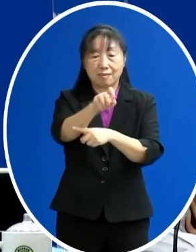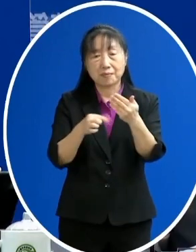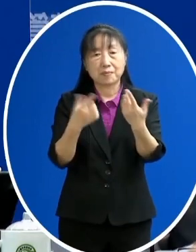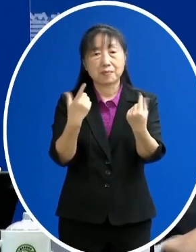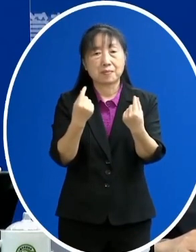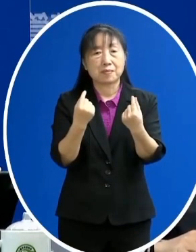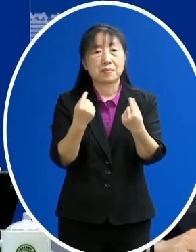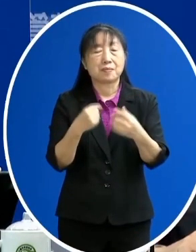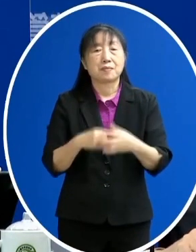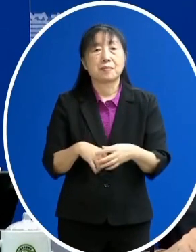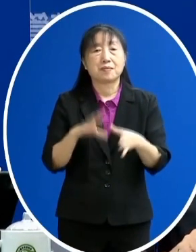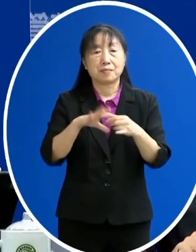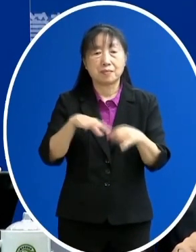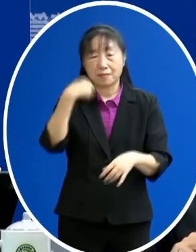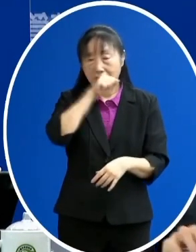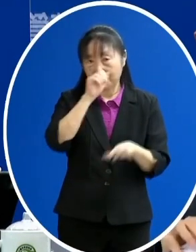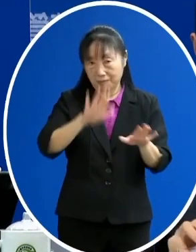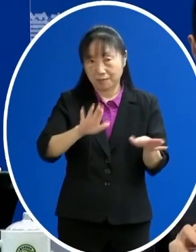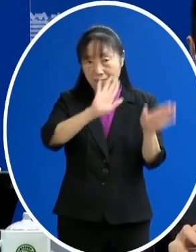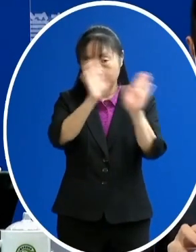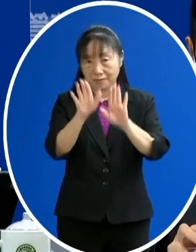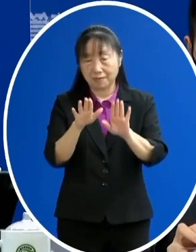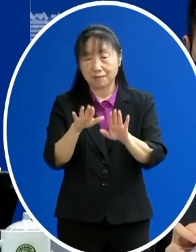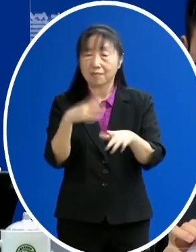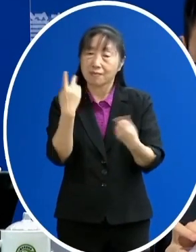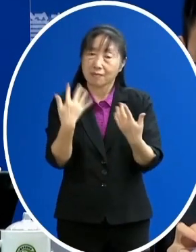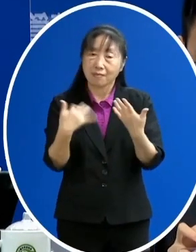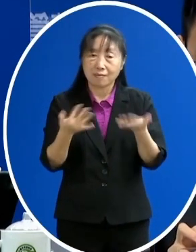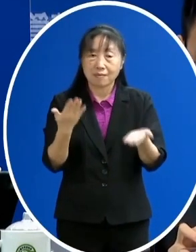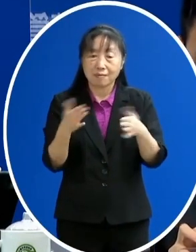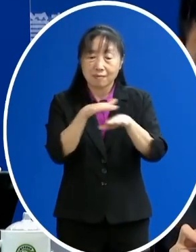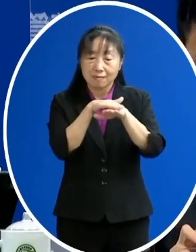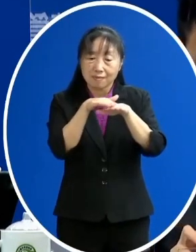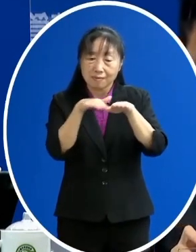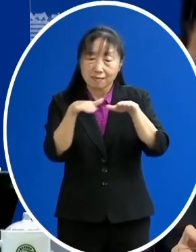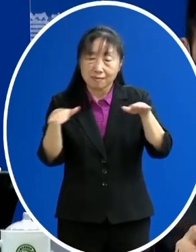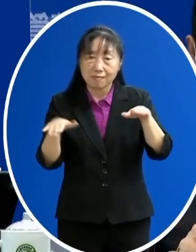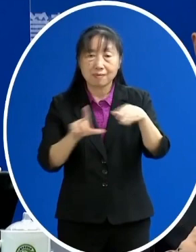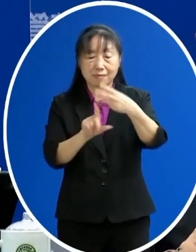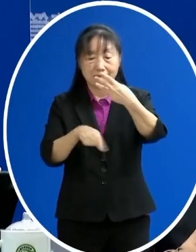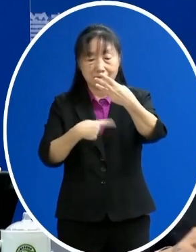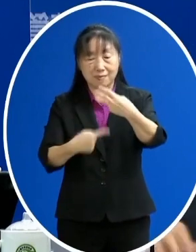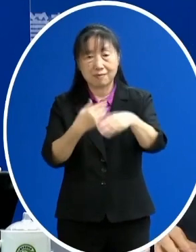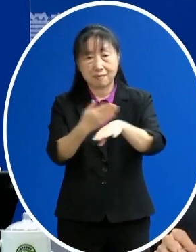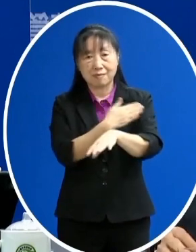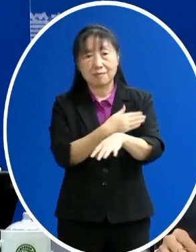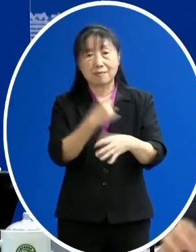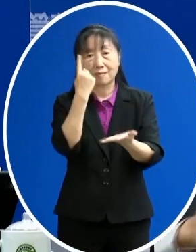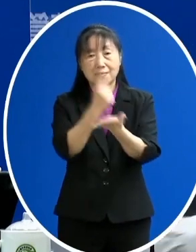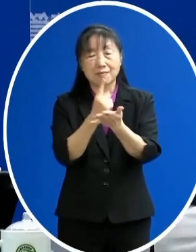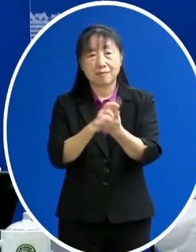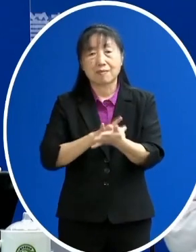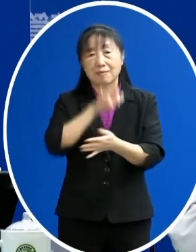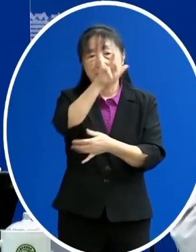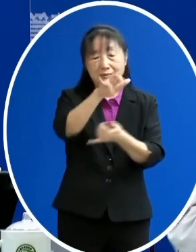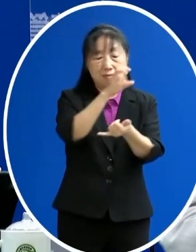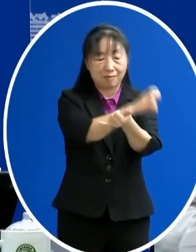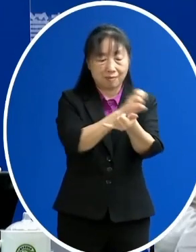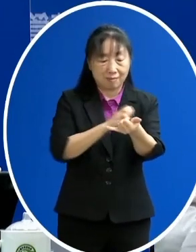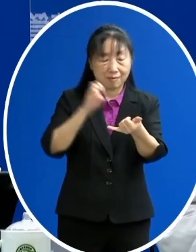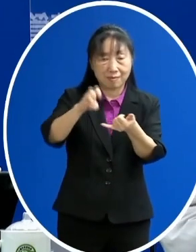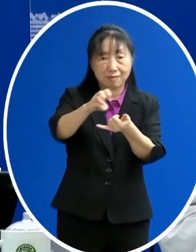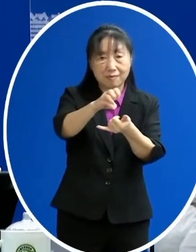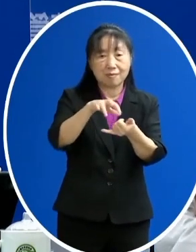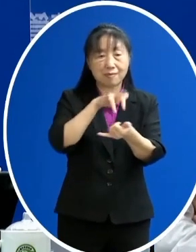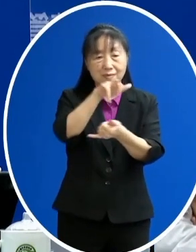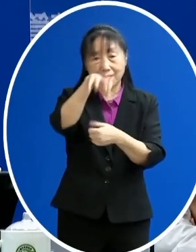部分因為國內的疫情穩定所以我們也會從3月1號開始在我國的各機場要前往離島的部分也會取